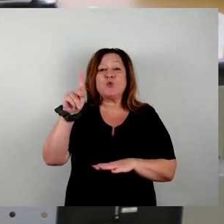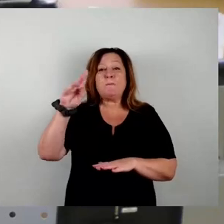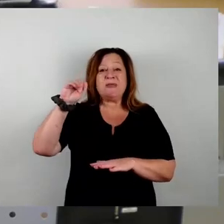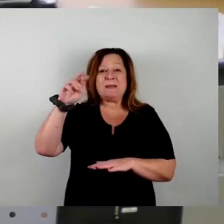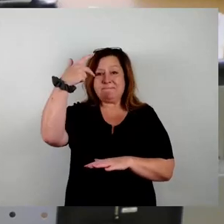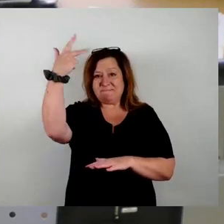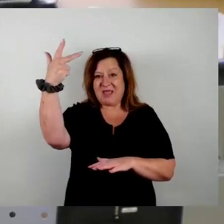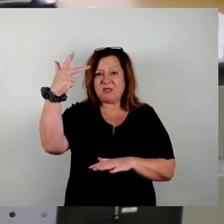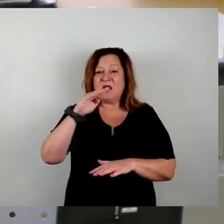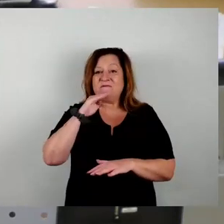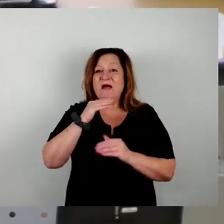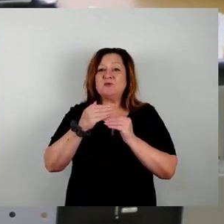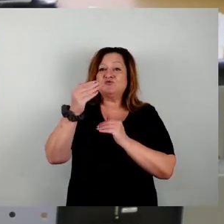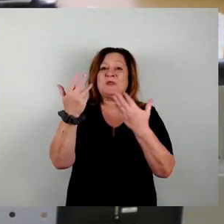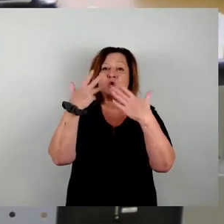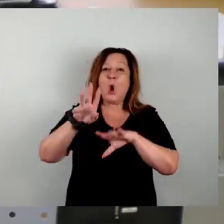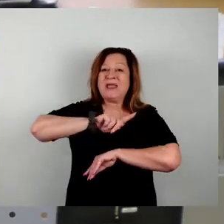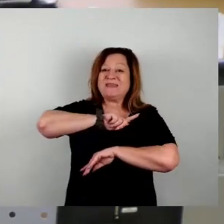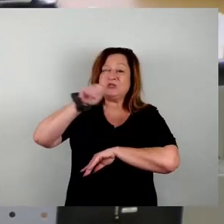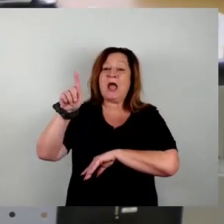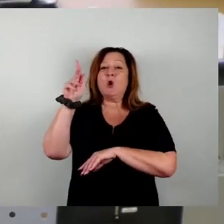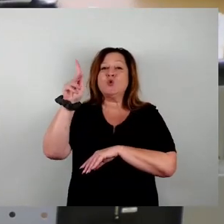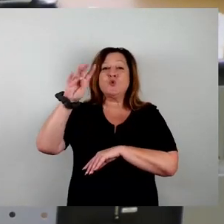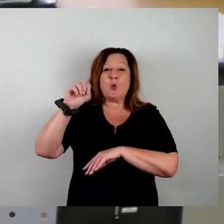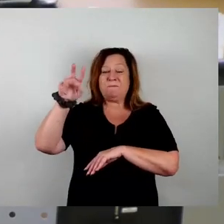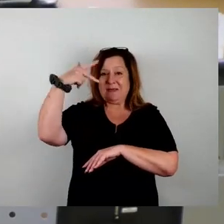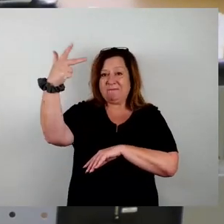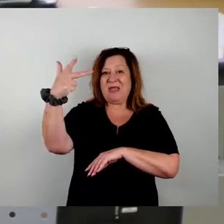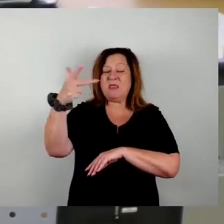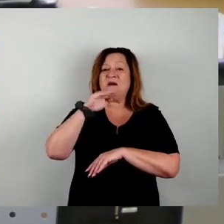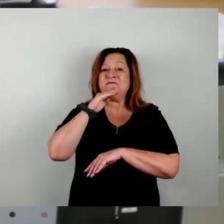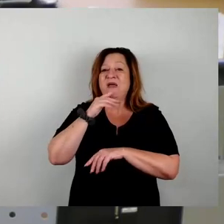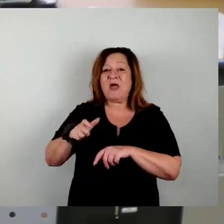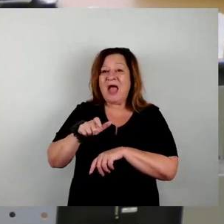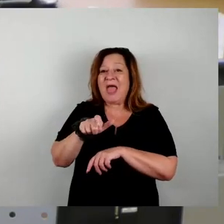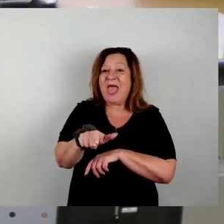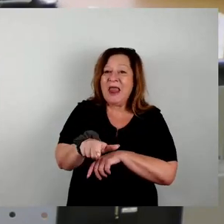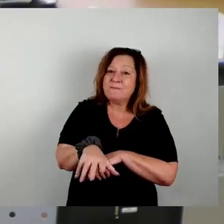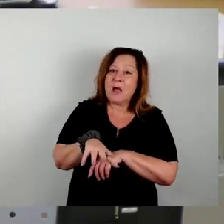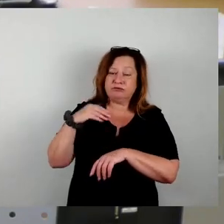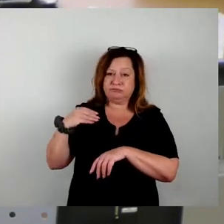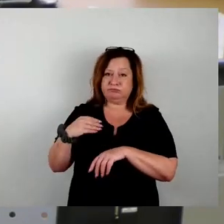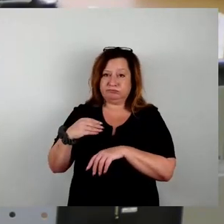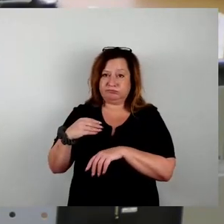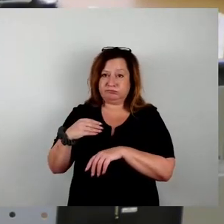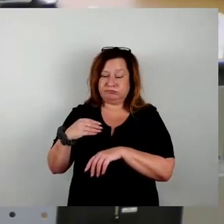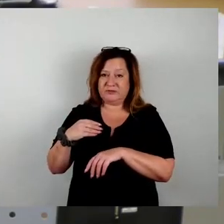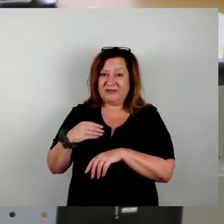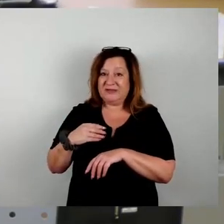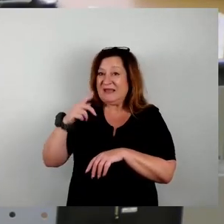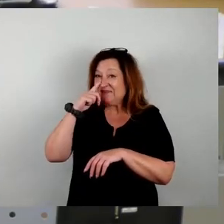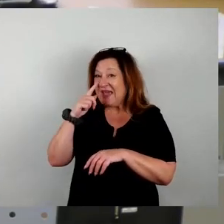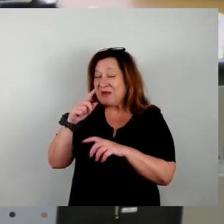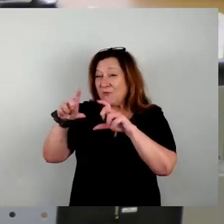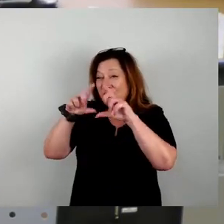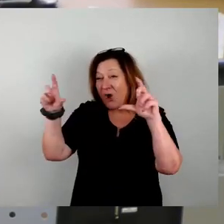90.000 Kubikmeter sollen dafür der Elbe entnommen werden. Wer die Ansiedlung eines neuen Unternehmens wie